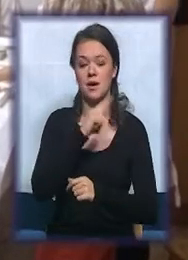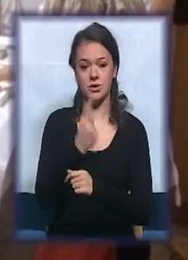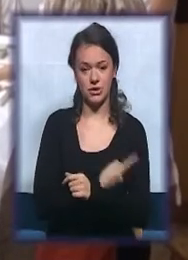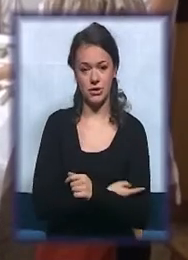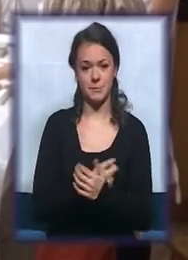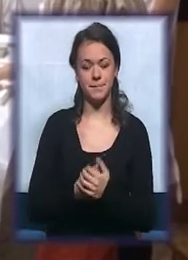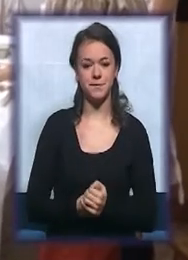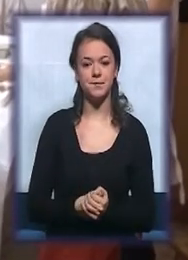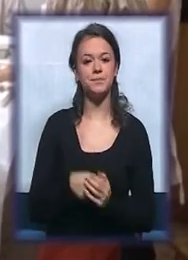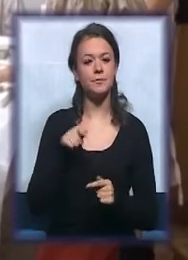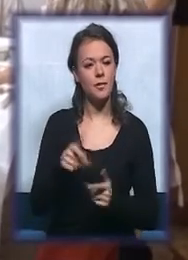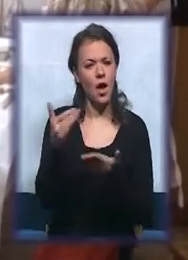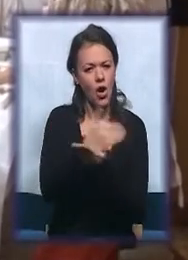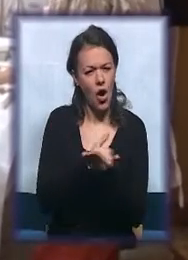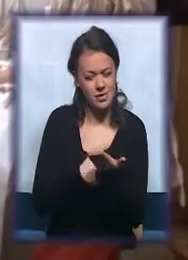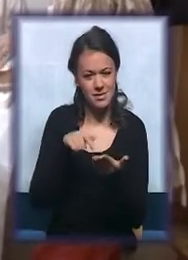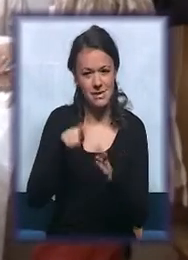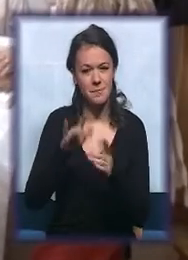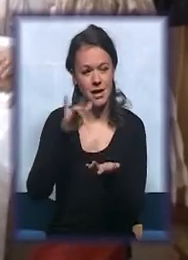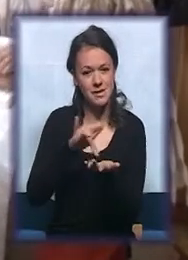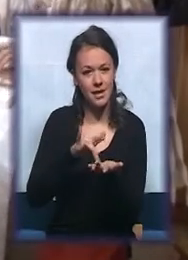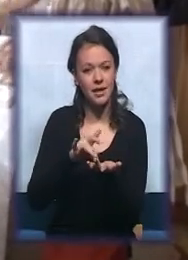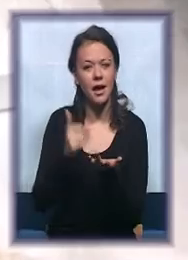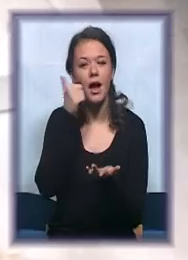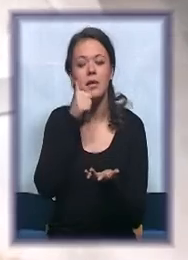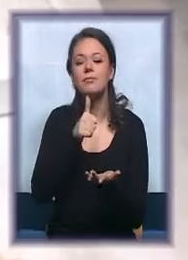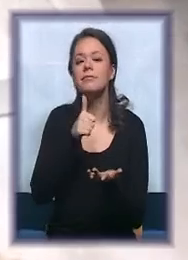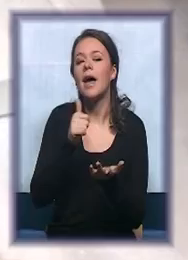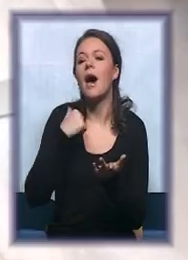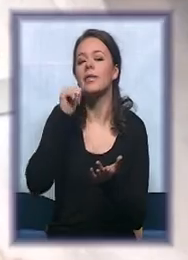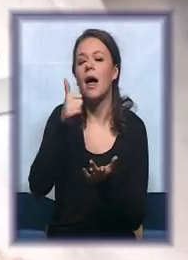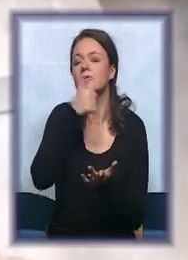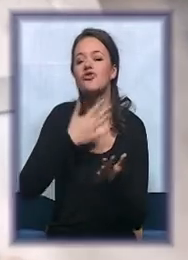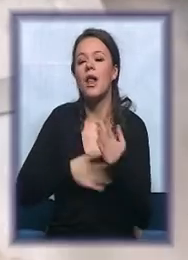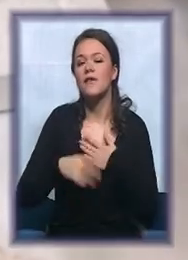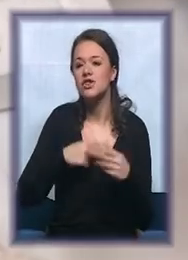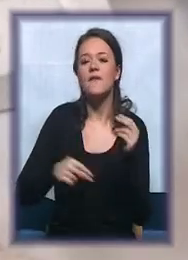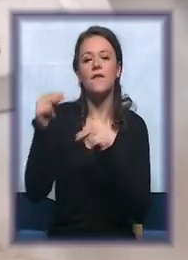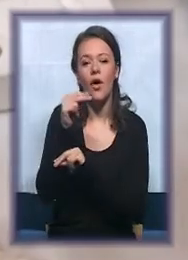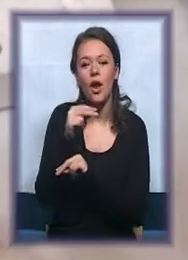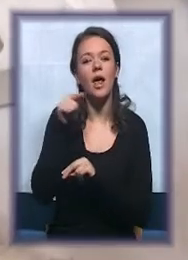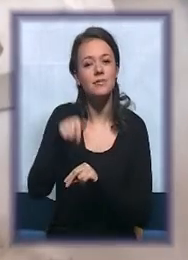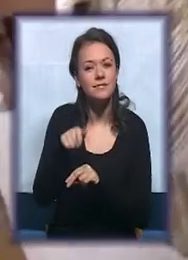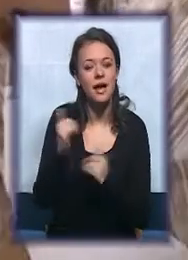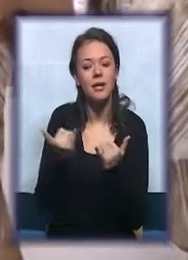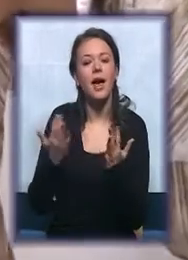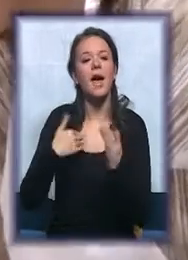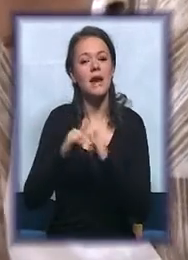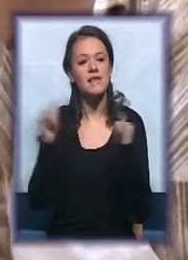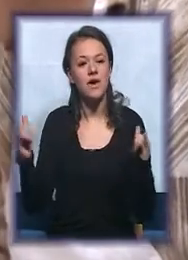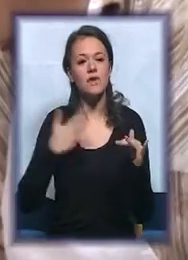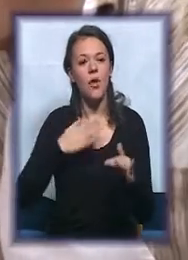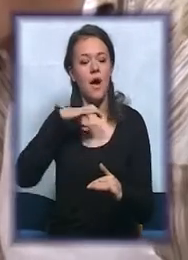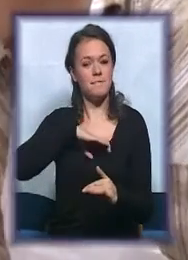Korisnicima centra jedan od omiljenih delova dana jeste Boravka u keramičkoj radionici, gde sa defektologom Divnom Babić razvijaju svoje psihomotorne